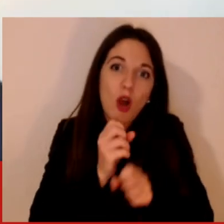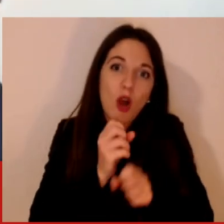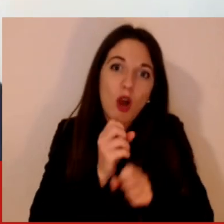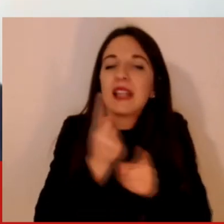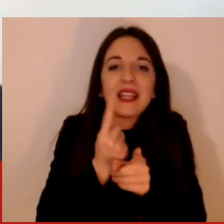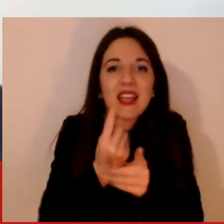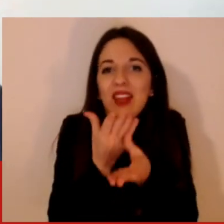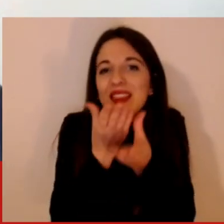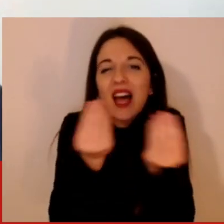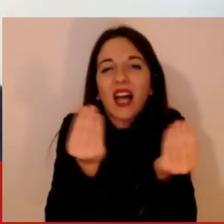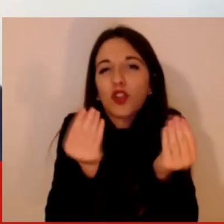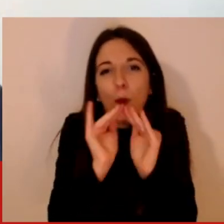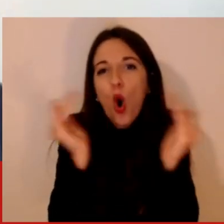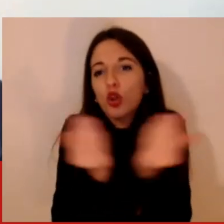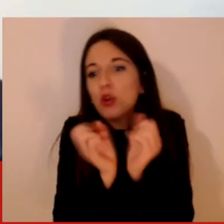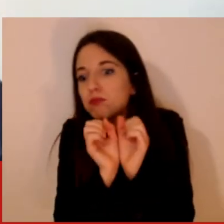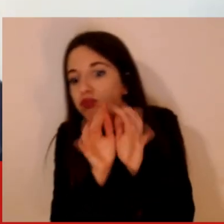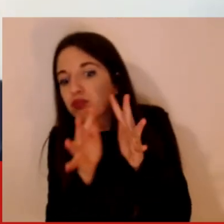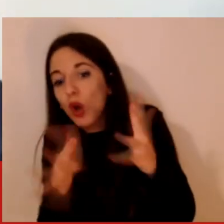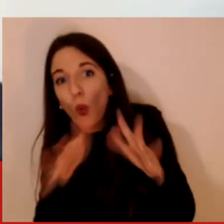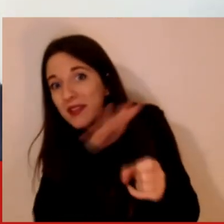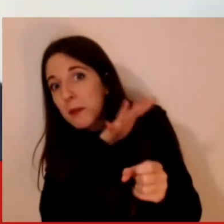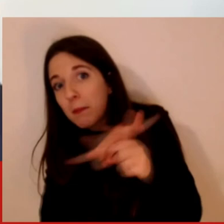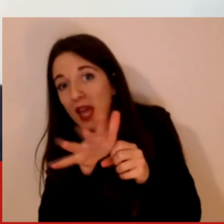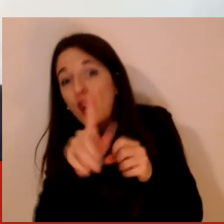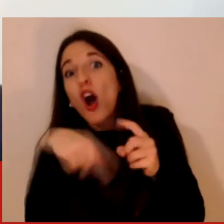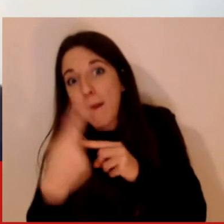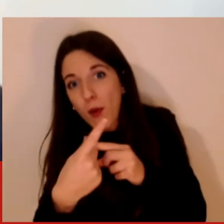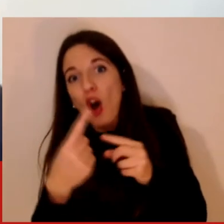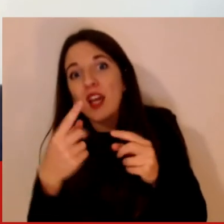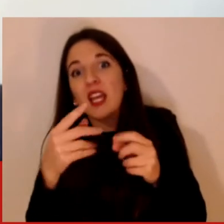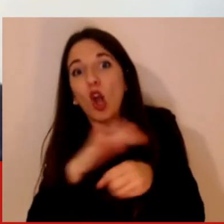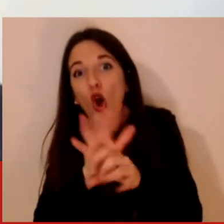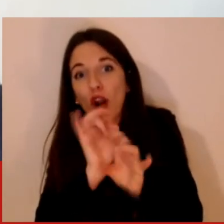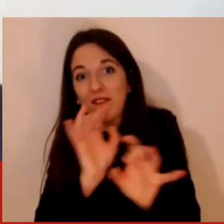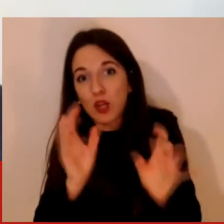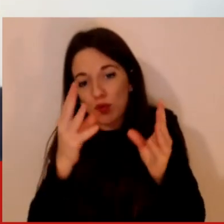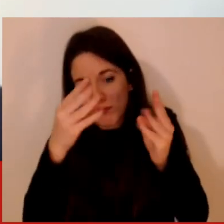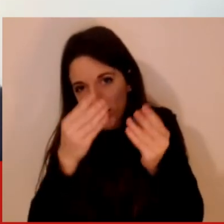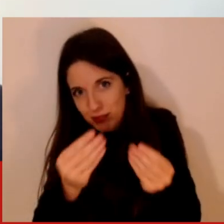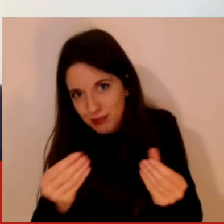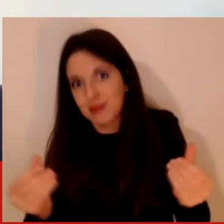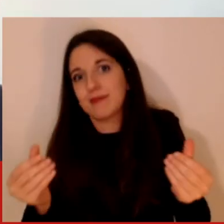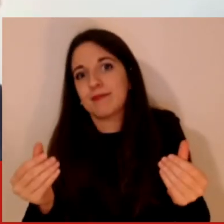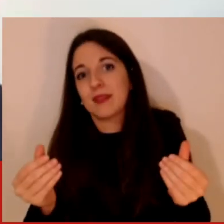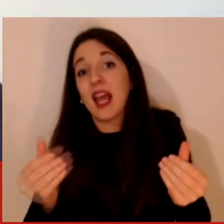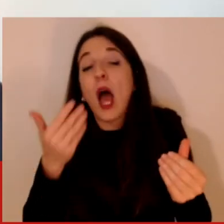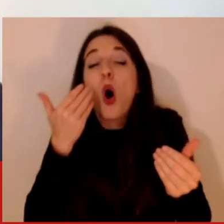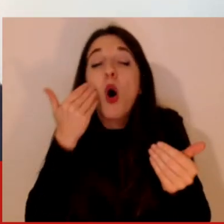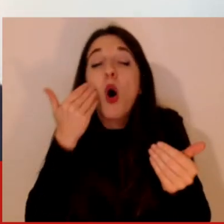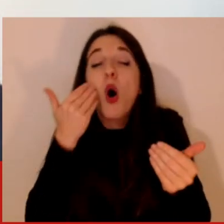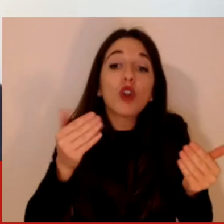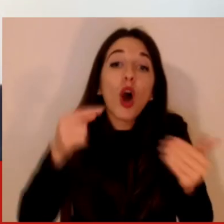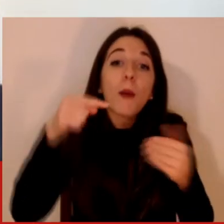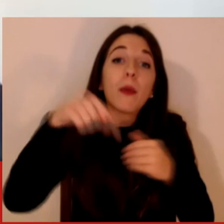poter cambiare le traiettorie epidemiologiche. Purtroppo noi ci troviamo ancora nei mesi invernali e con delle